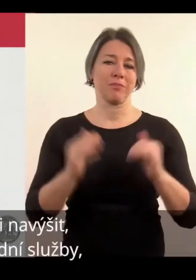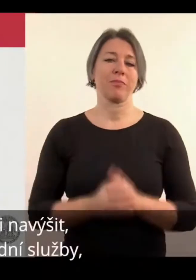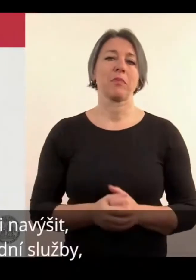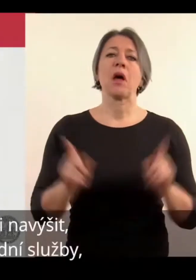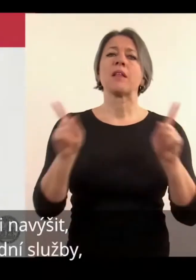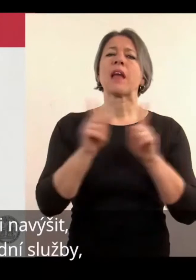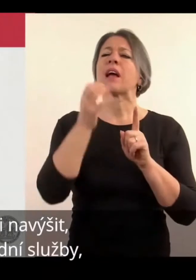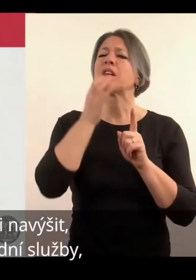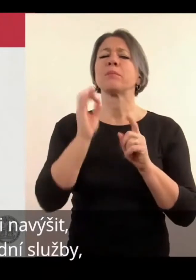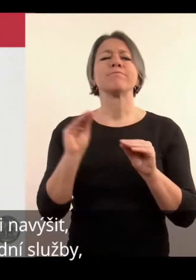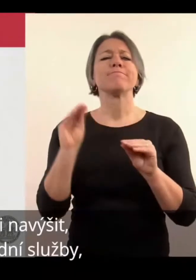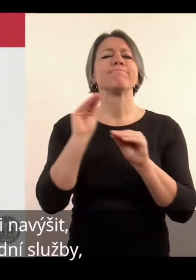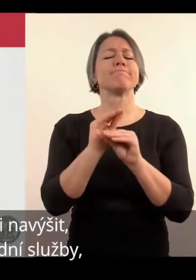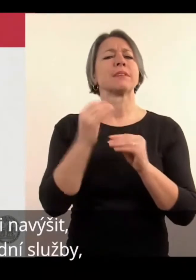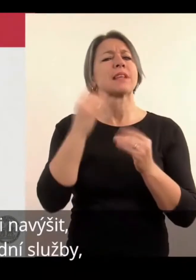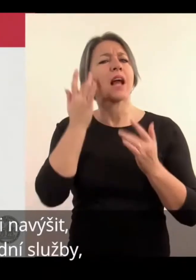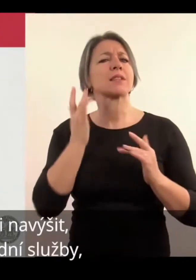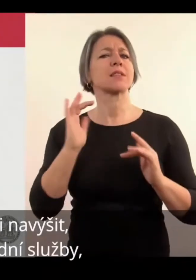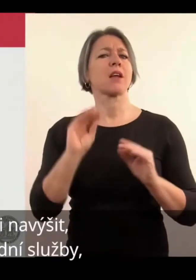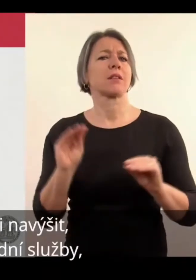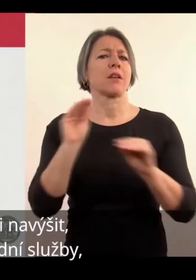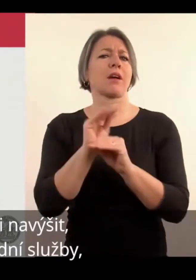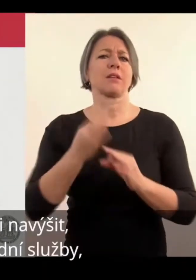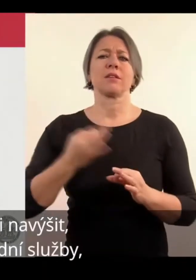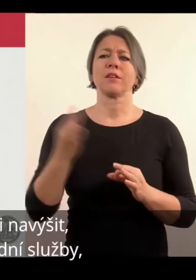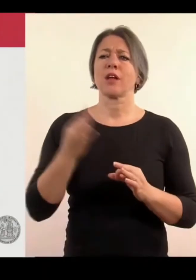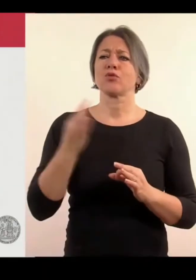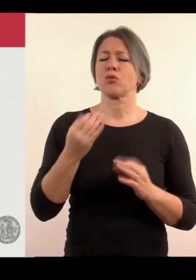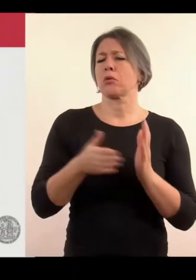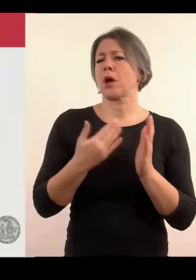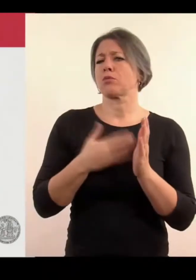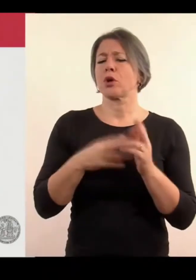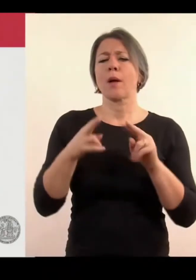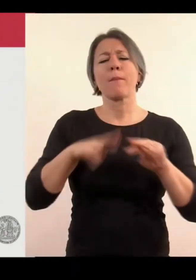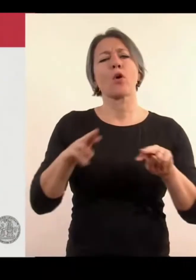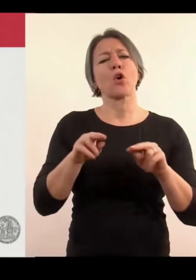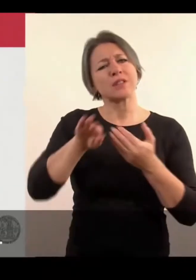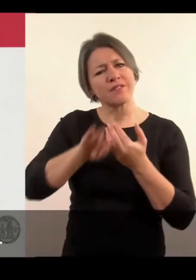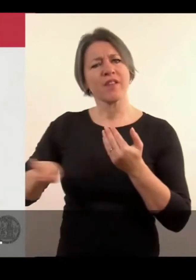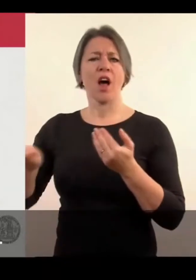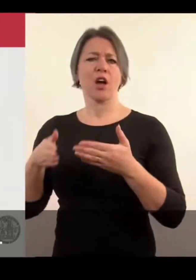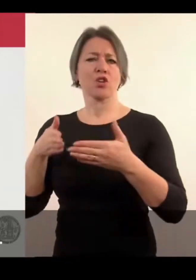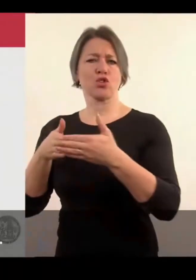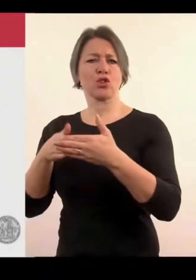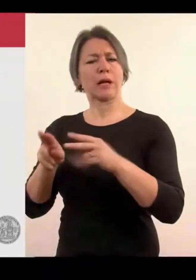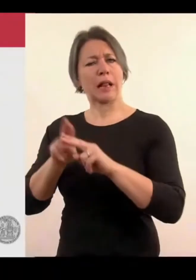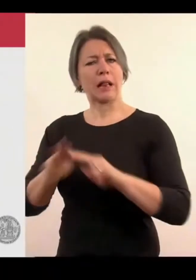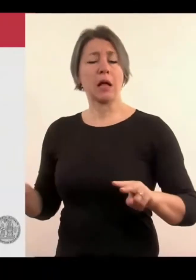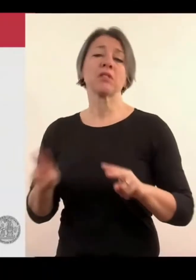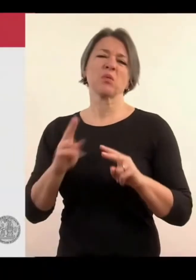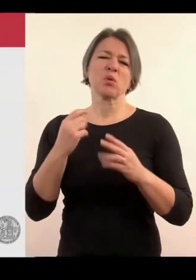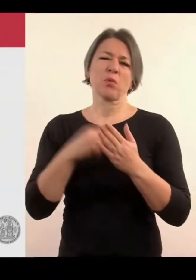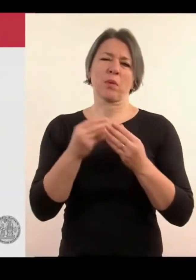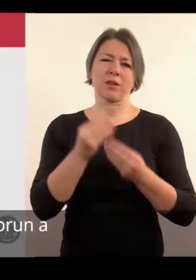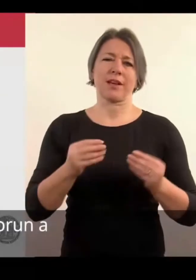může i navýšit, pokud jste nějaký náročný náročnosti, když pokoj pláci buduje. Tak byl